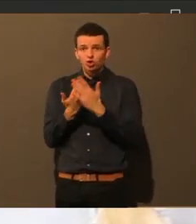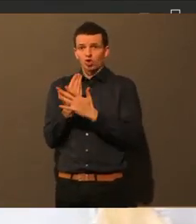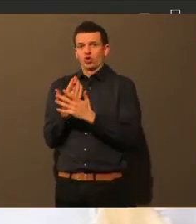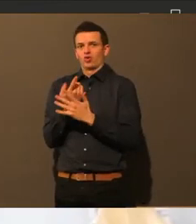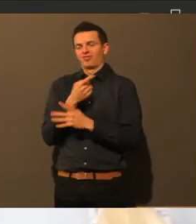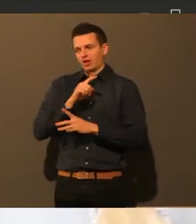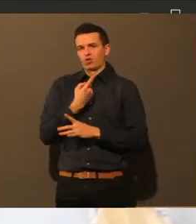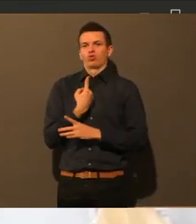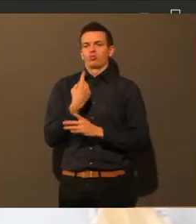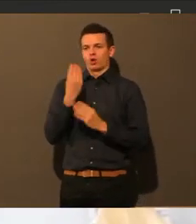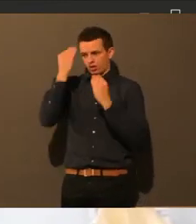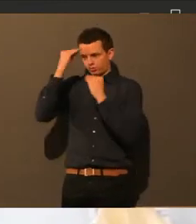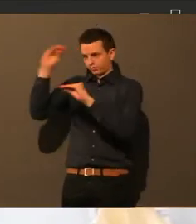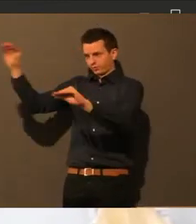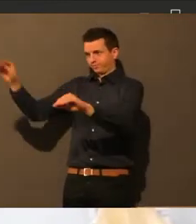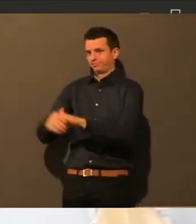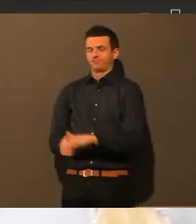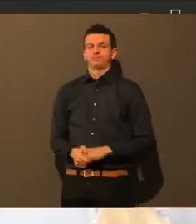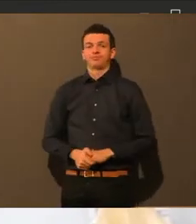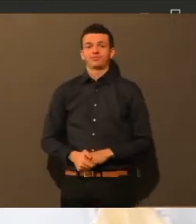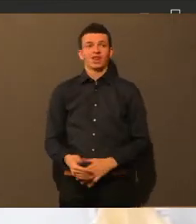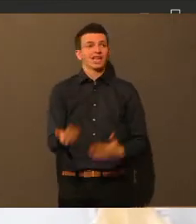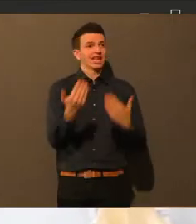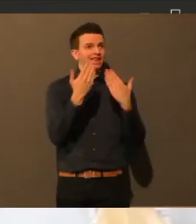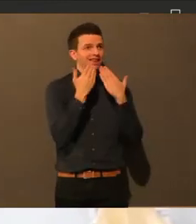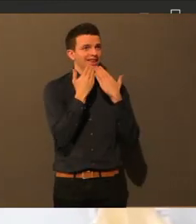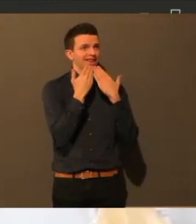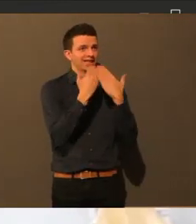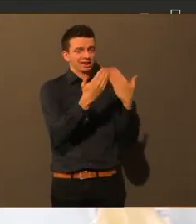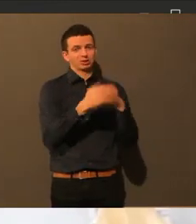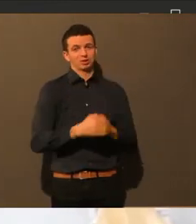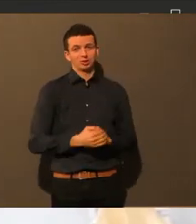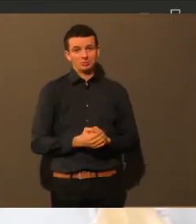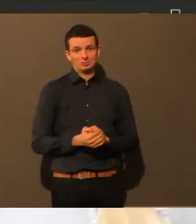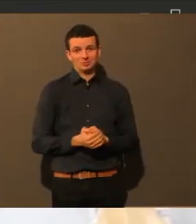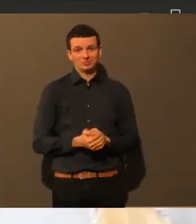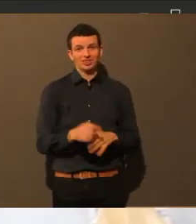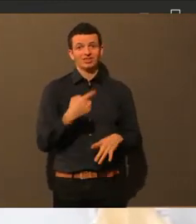Super, danke für die sehr ausführliche Antwort. Jetzt hatte ich die Frau Svoro da nochmal.